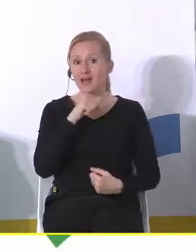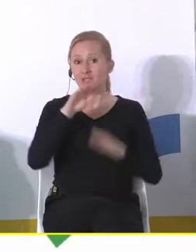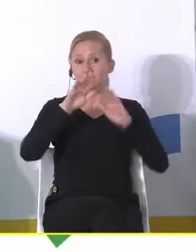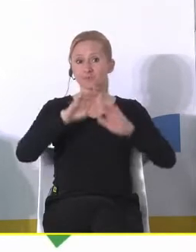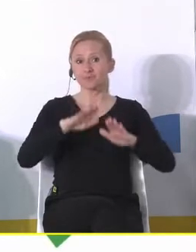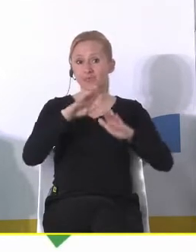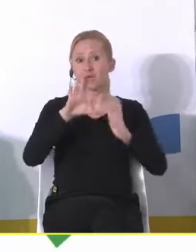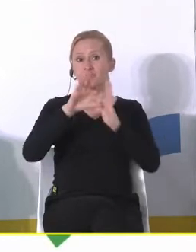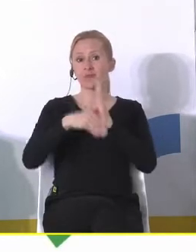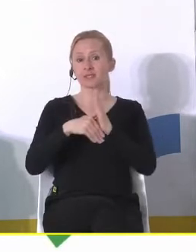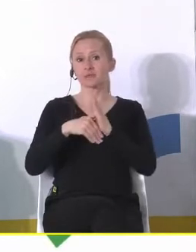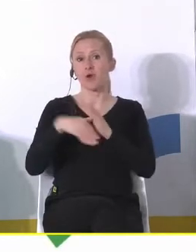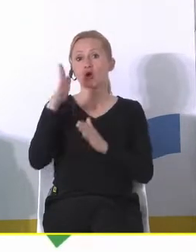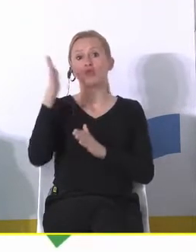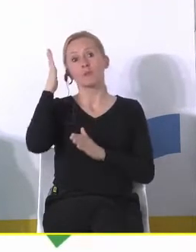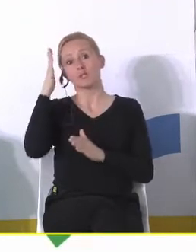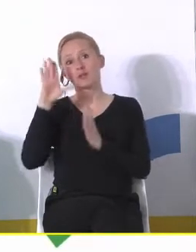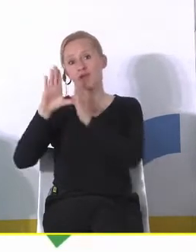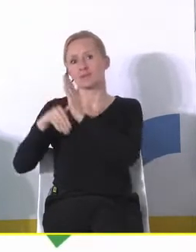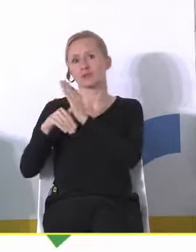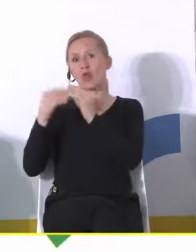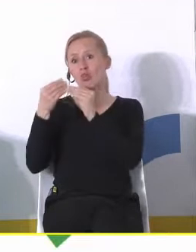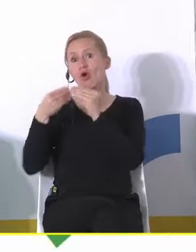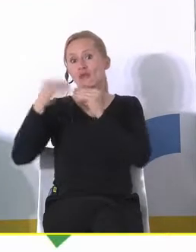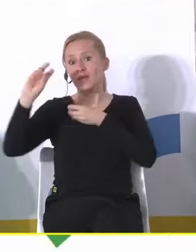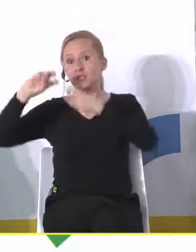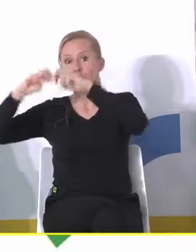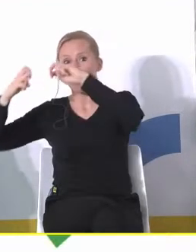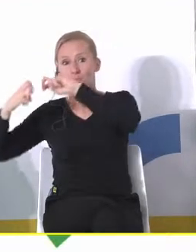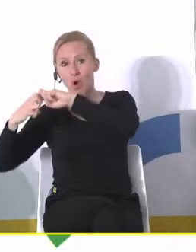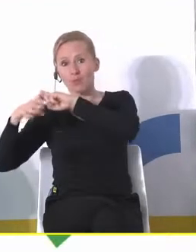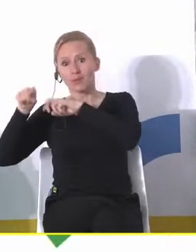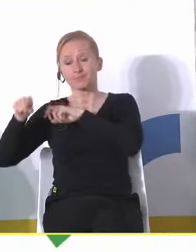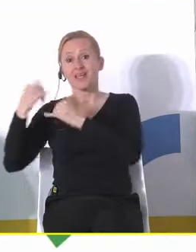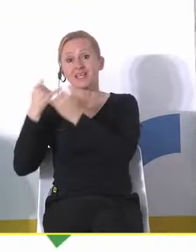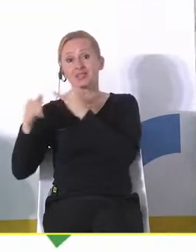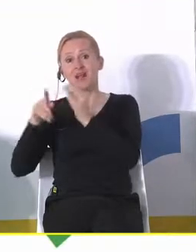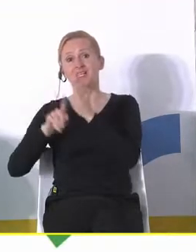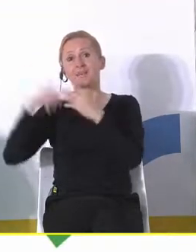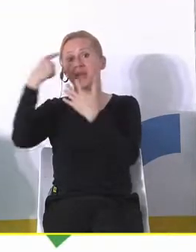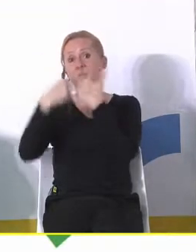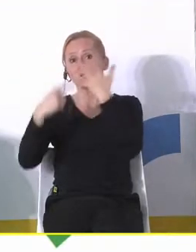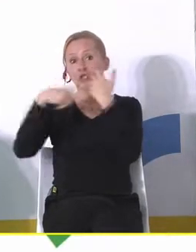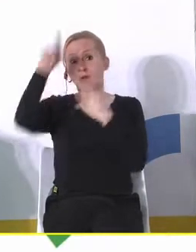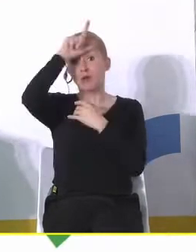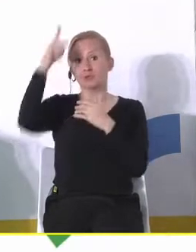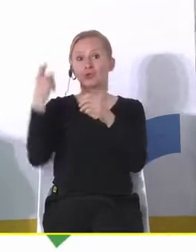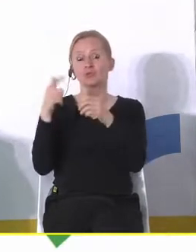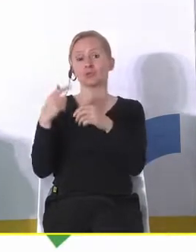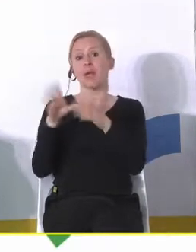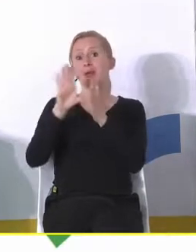pewnej liczbie mieszkańców jest większym problemem niż gdyby liczba mieszkańców była mniejsza, ale